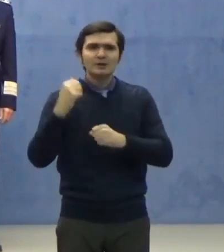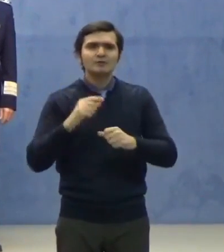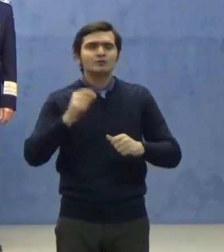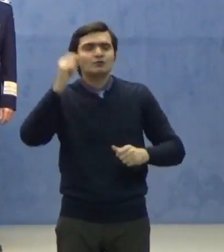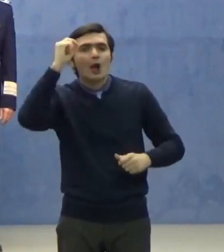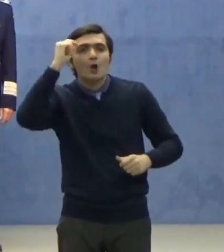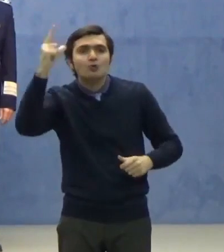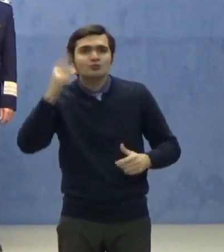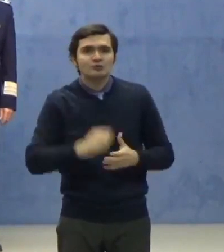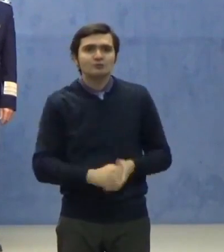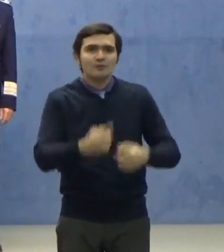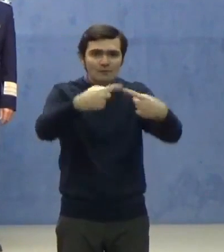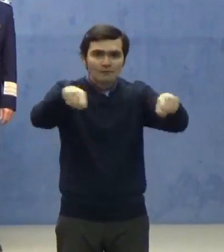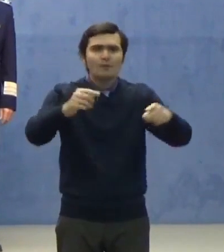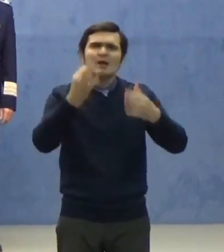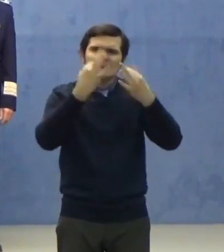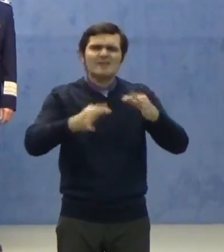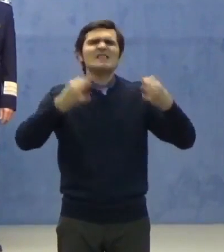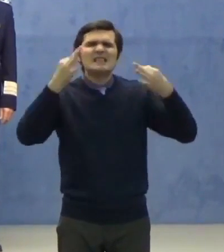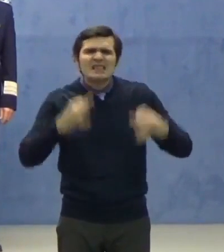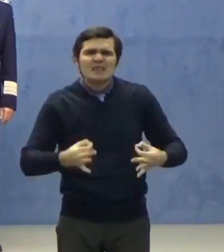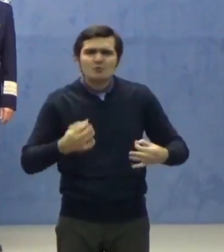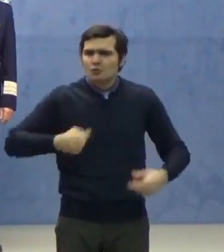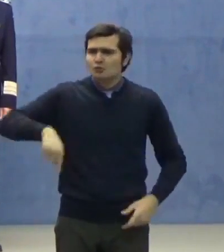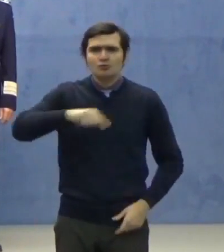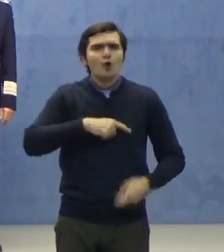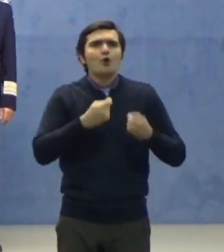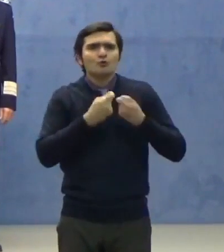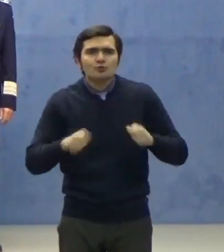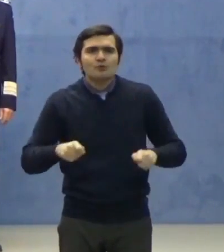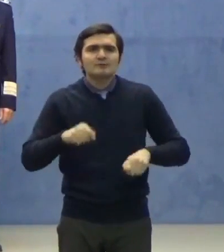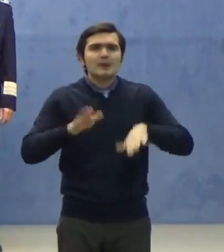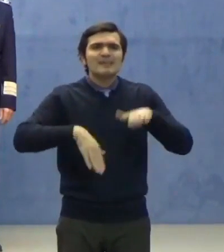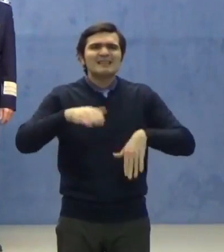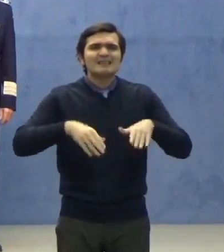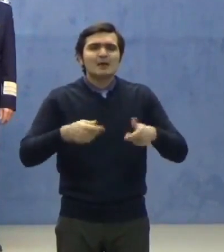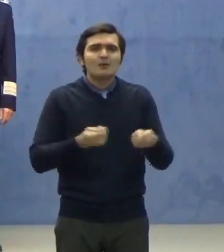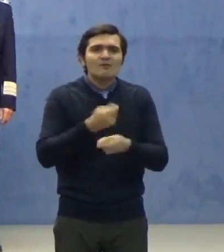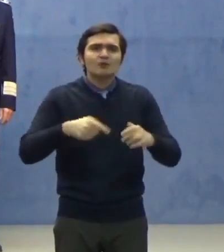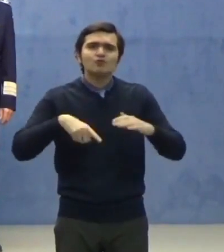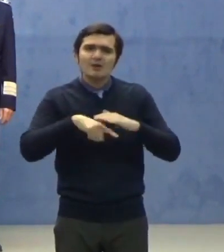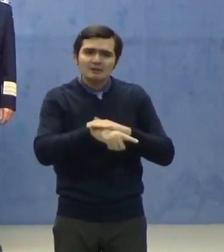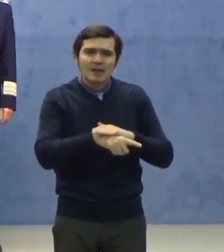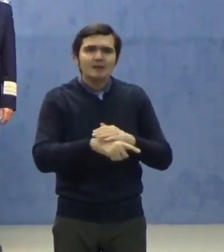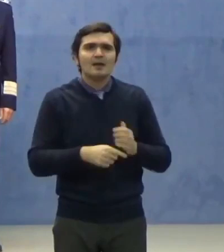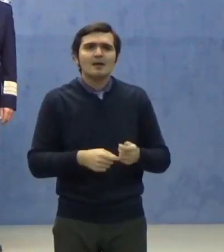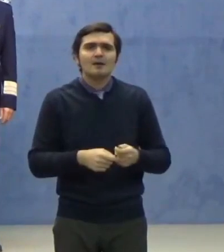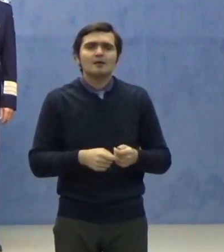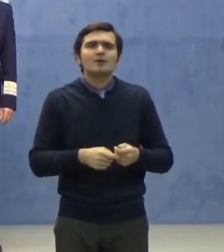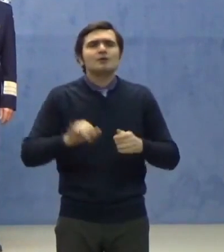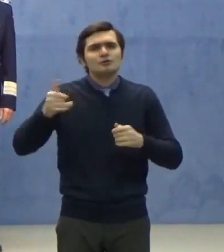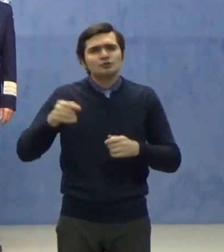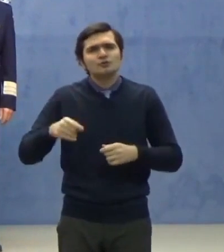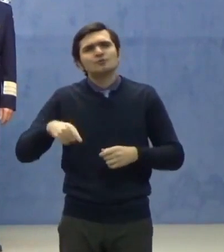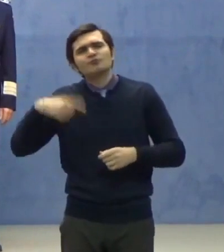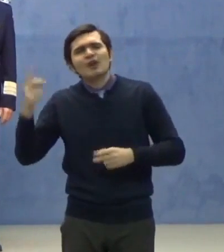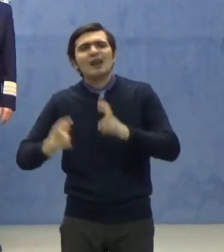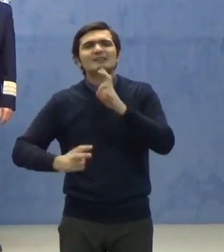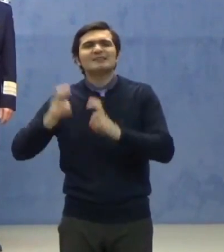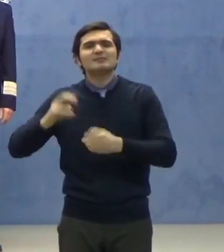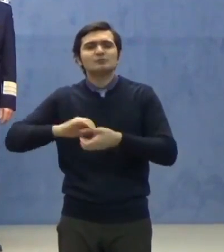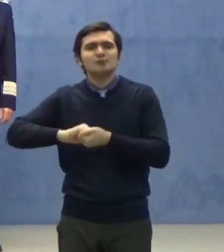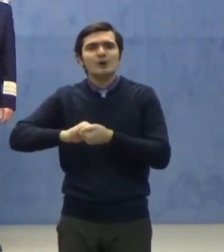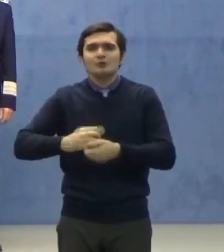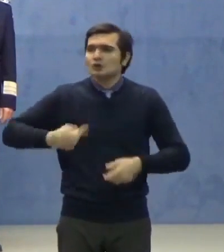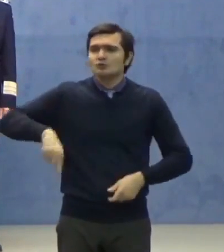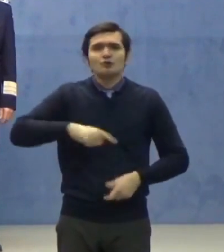Să fiți siguri că noi toți cei din Ministerul Afacerilor Interne și instituțiile partenere